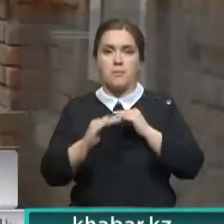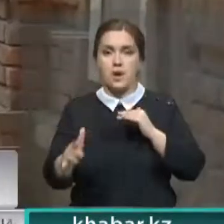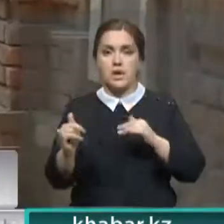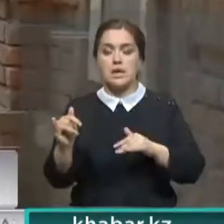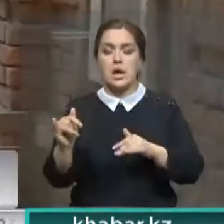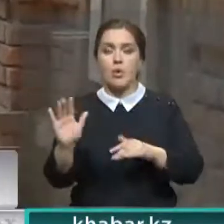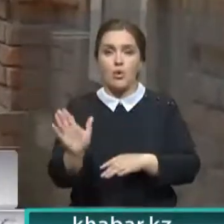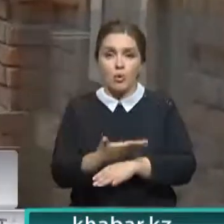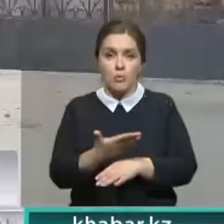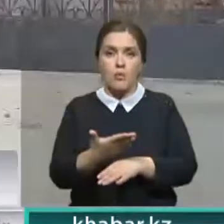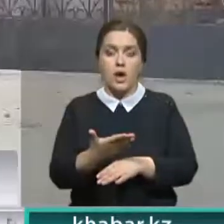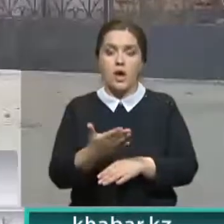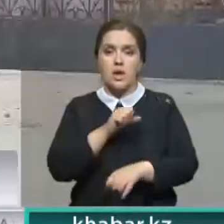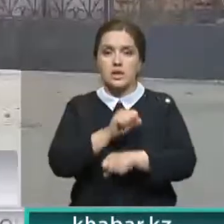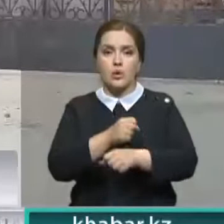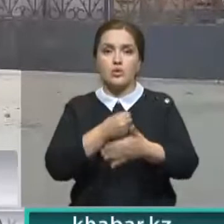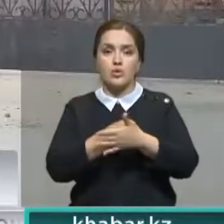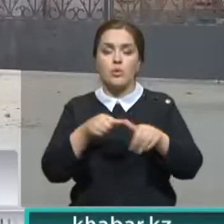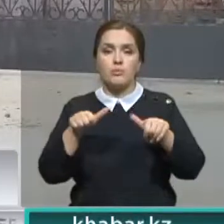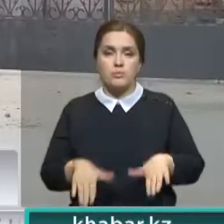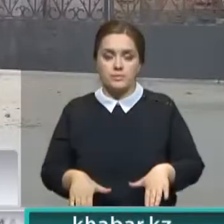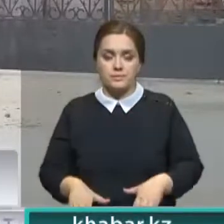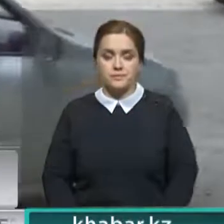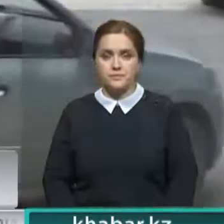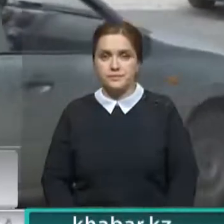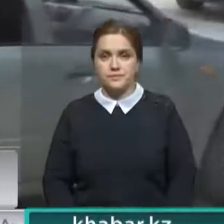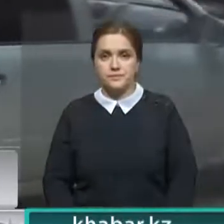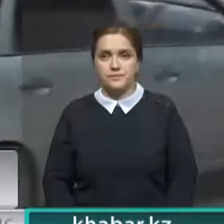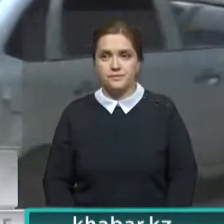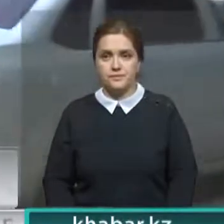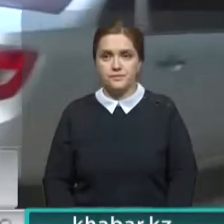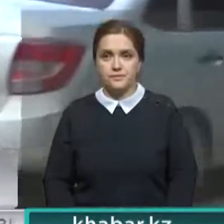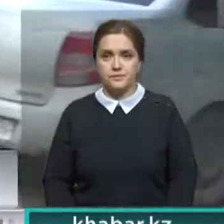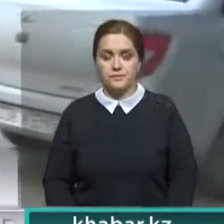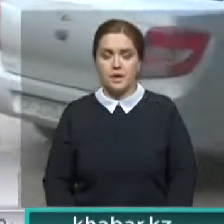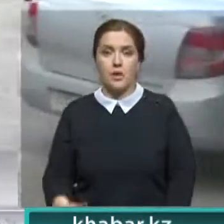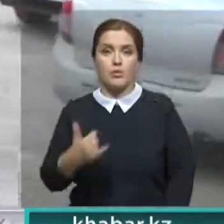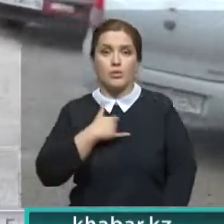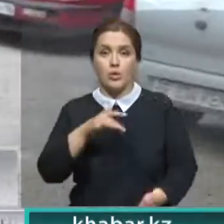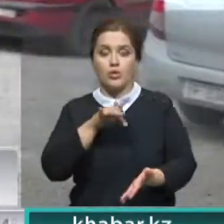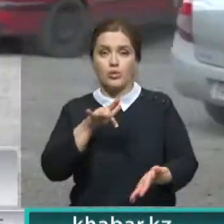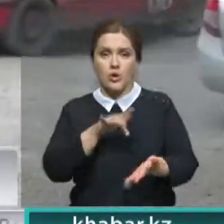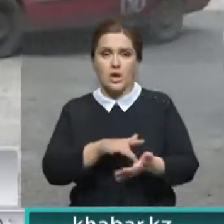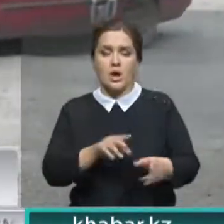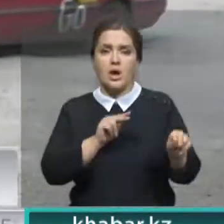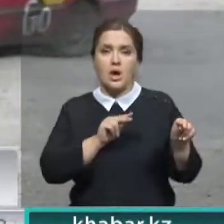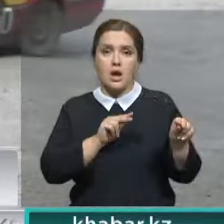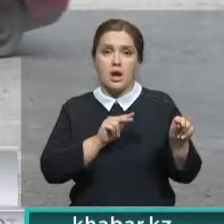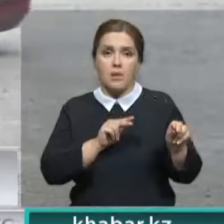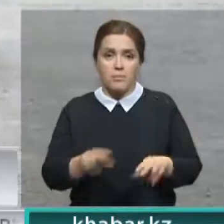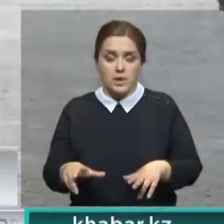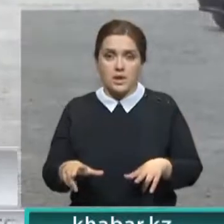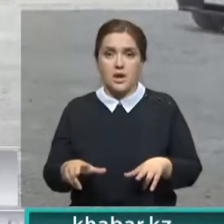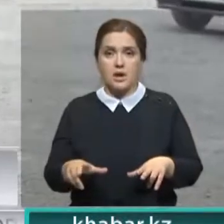приостановили до принятия дальнейших решений о судьбе здания. Беда нашего города, на мой взгляд, на взгляд нашего